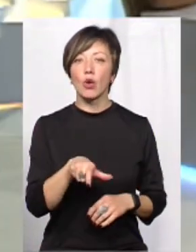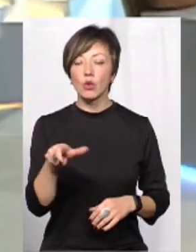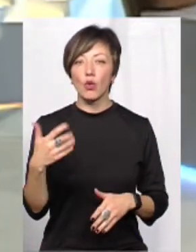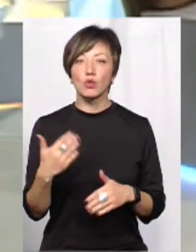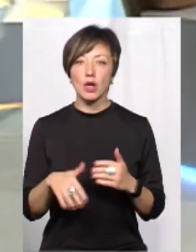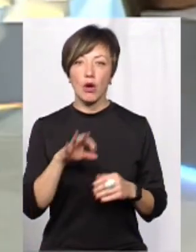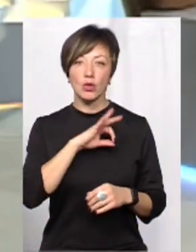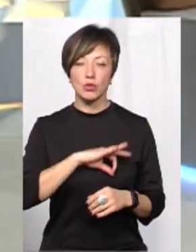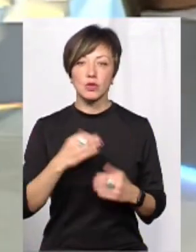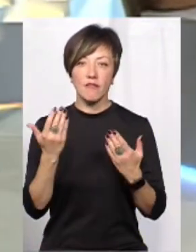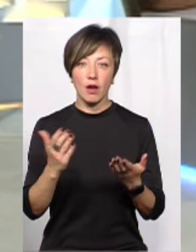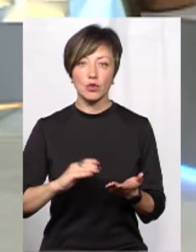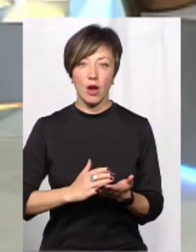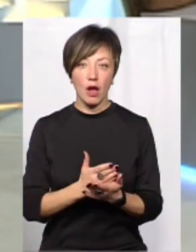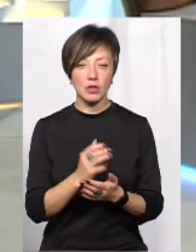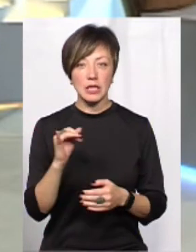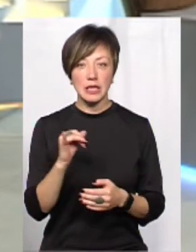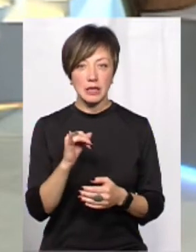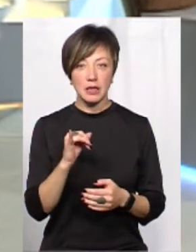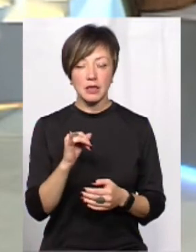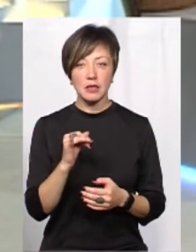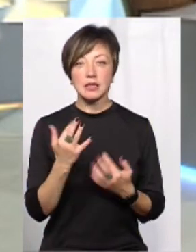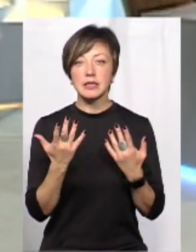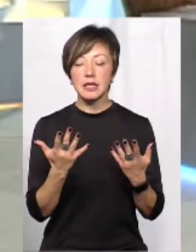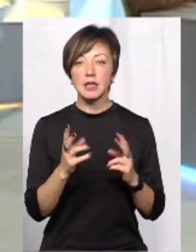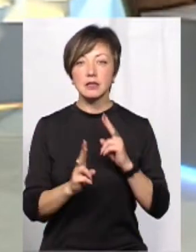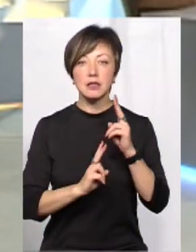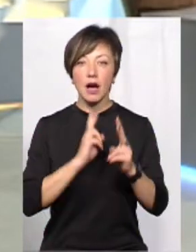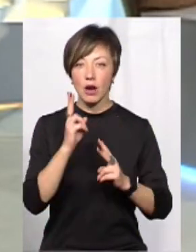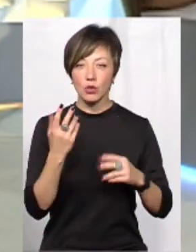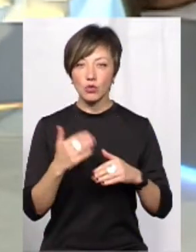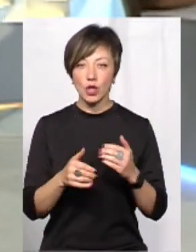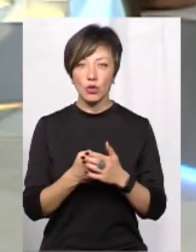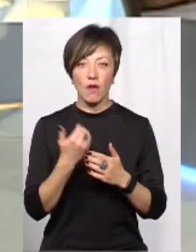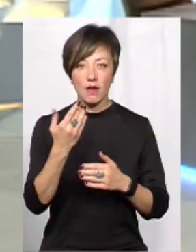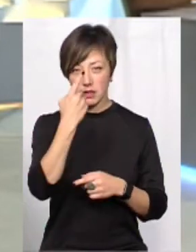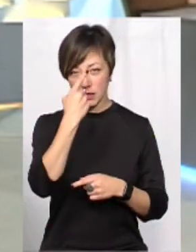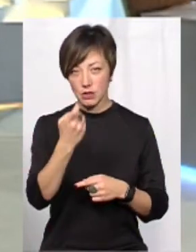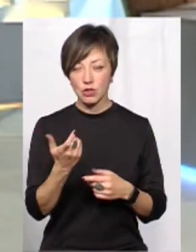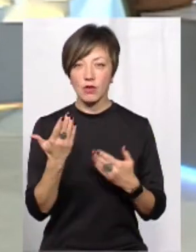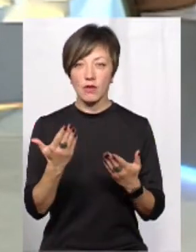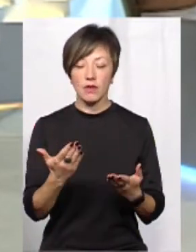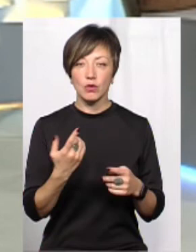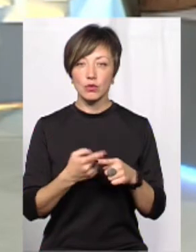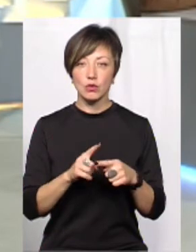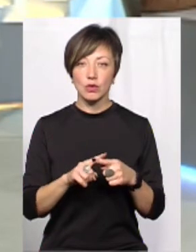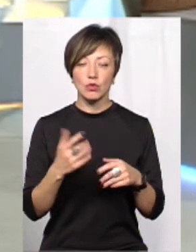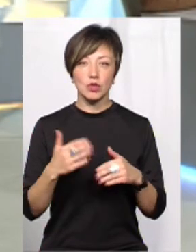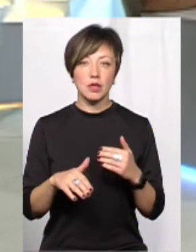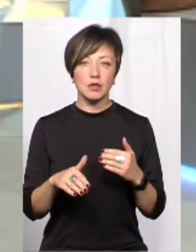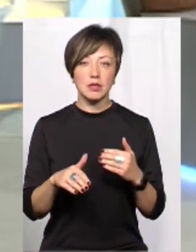користуються вашою картою? І якщо можна наговорити, скільки скарг вже до вас надійшло, ви її обробили? Ну,